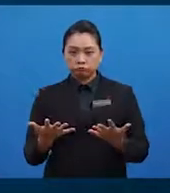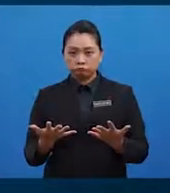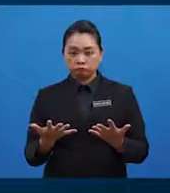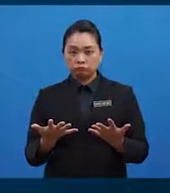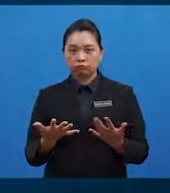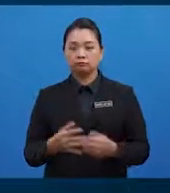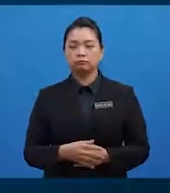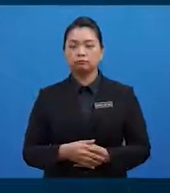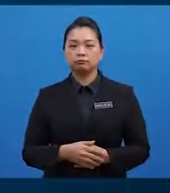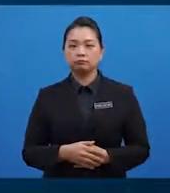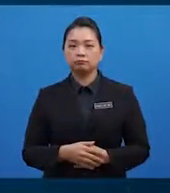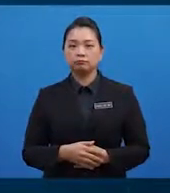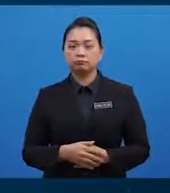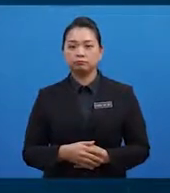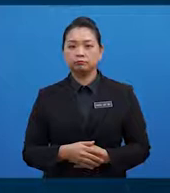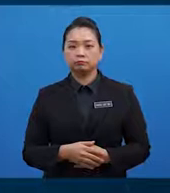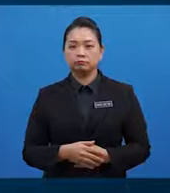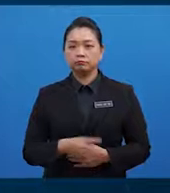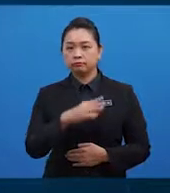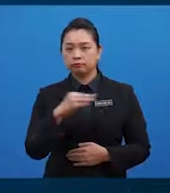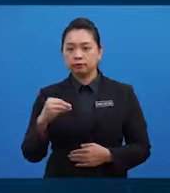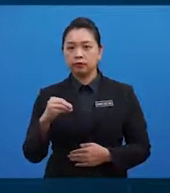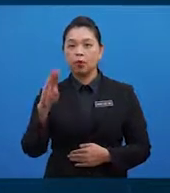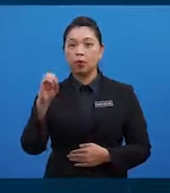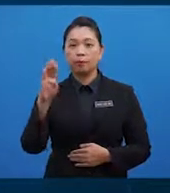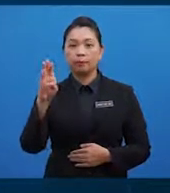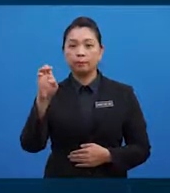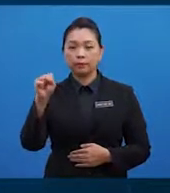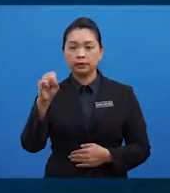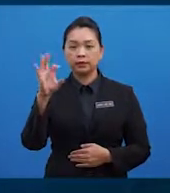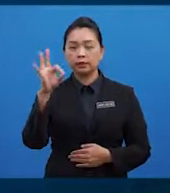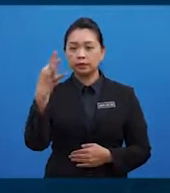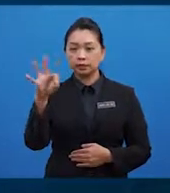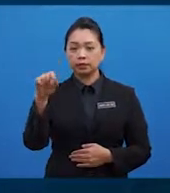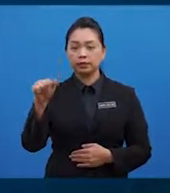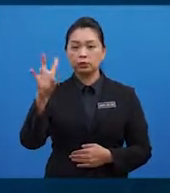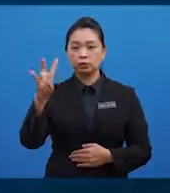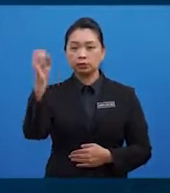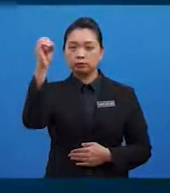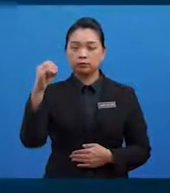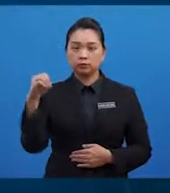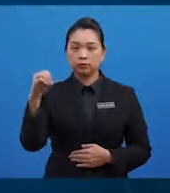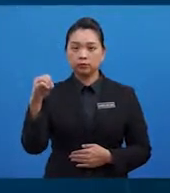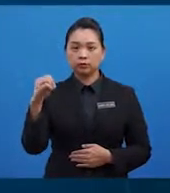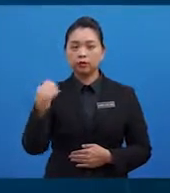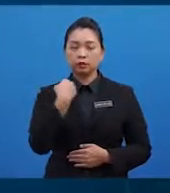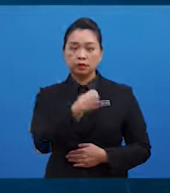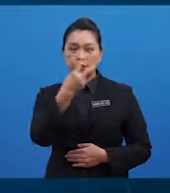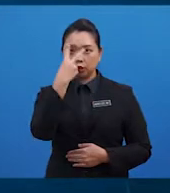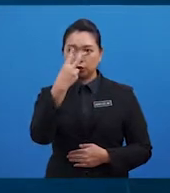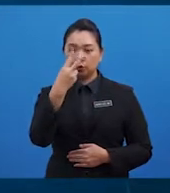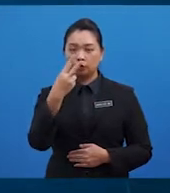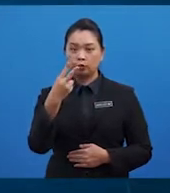.7% adalah obes. Jika dirujuk laporan Pertubuhan